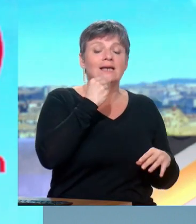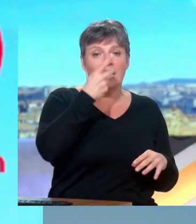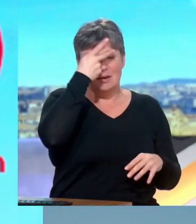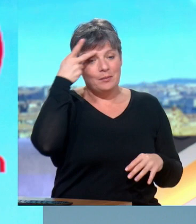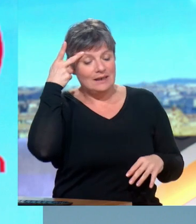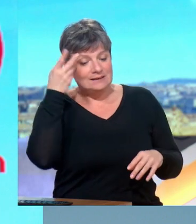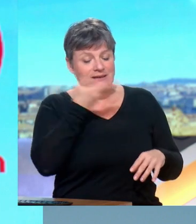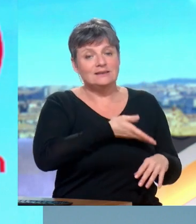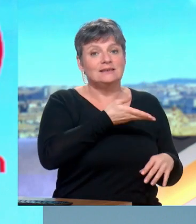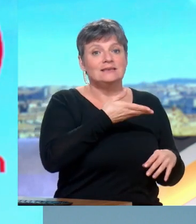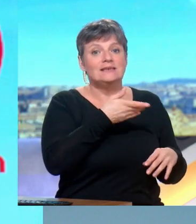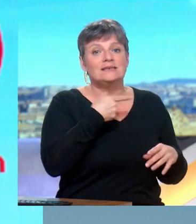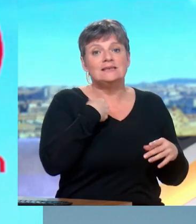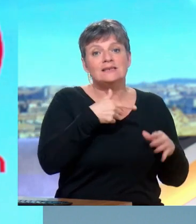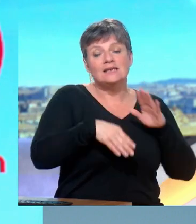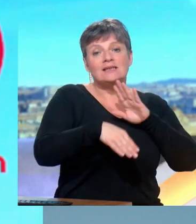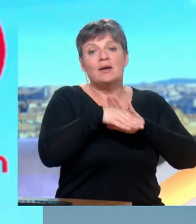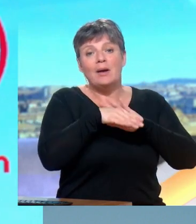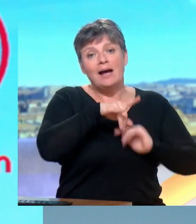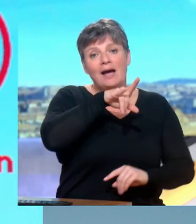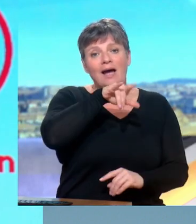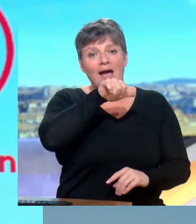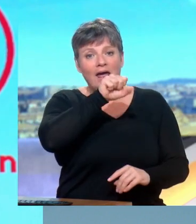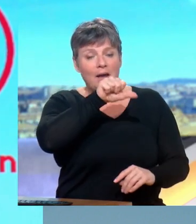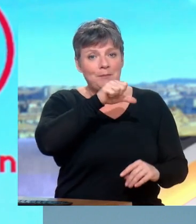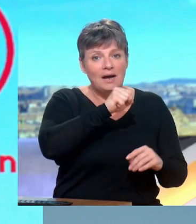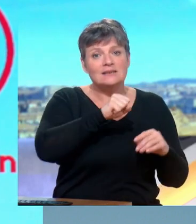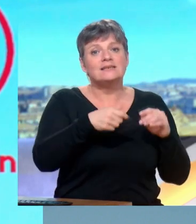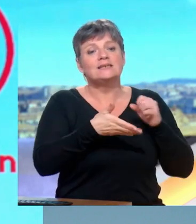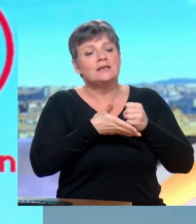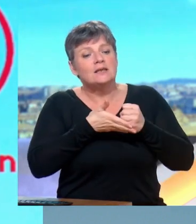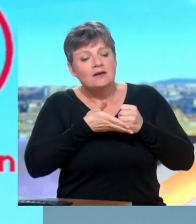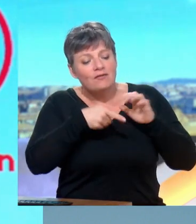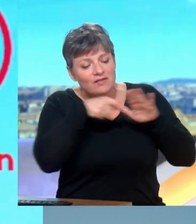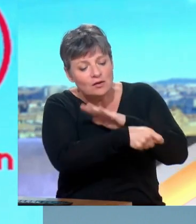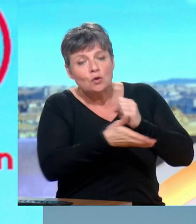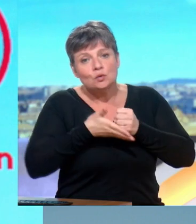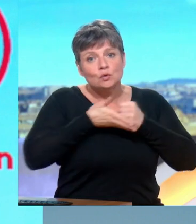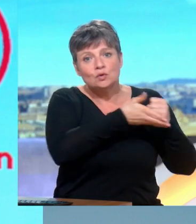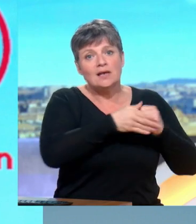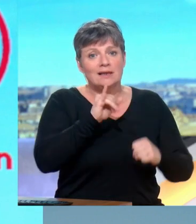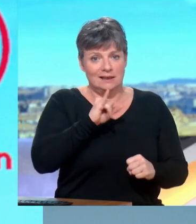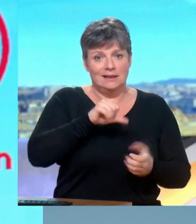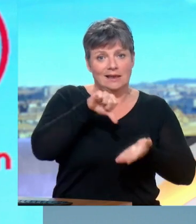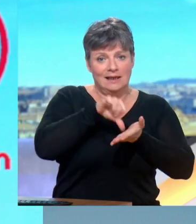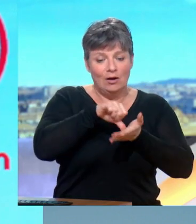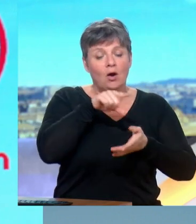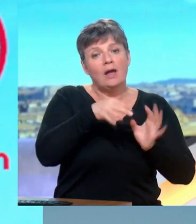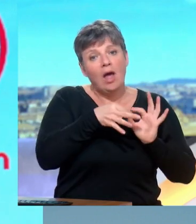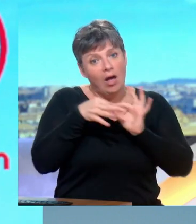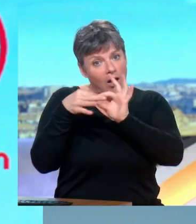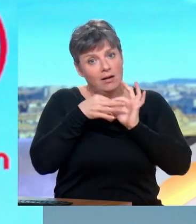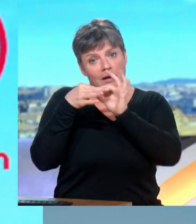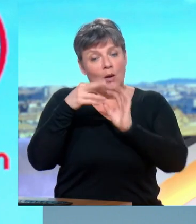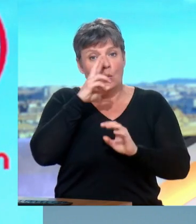relancée par le Hamas, financée et soutenue par l'Iran, qui est un grand allié aujourd'hui de la Russie.